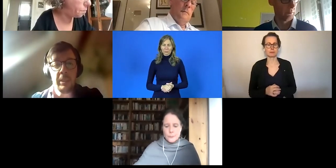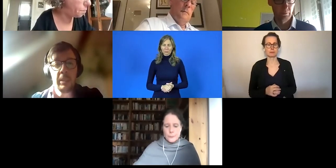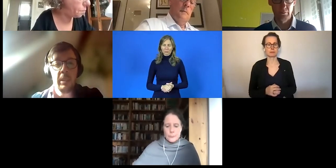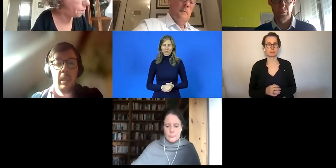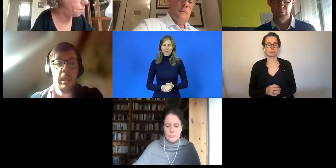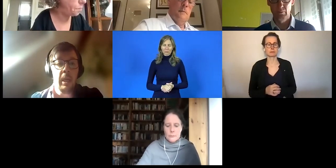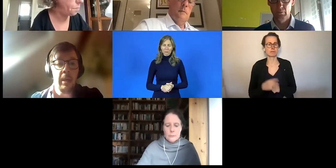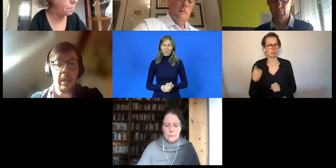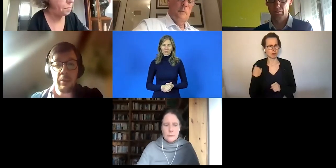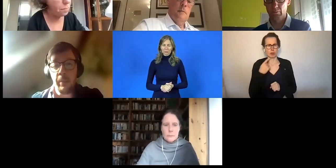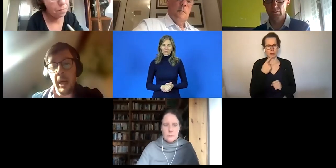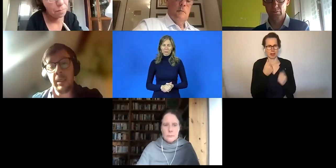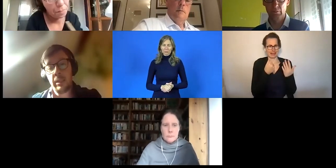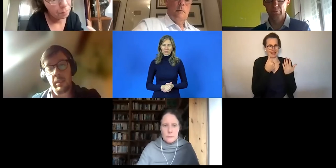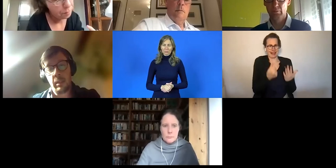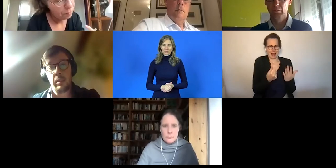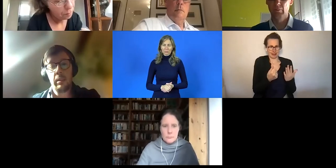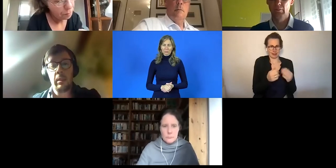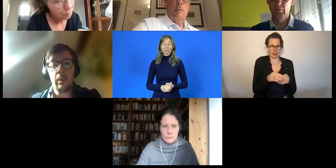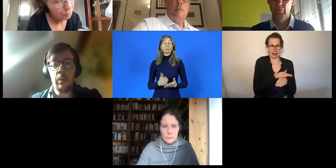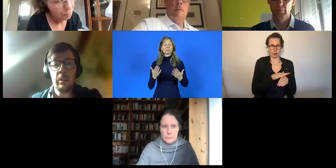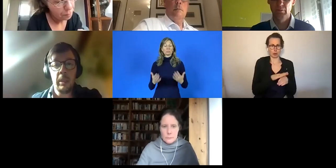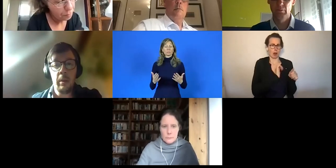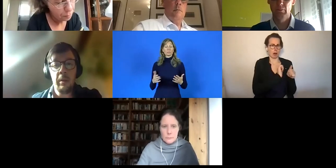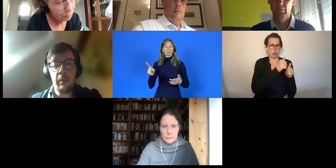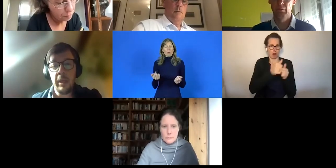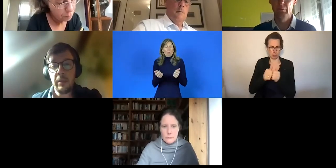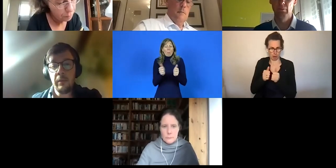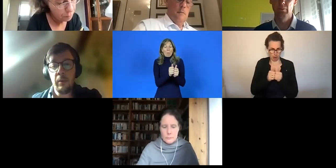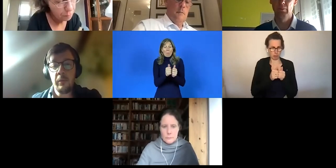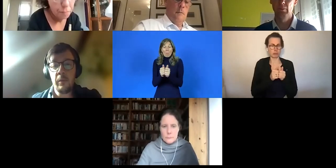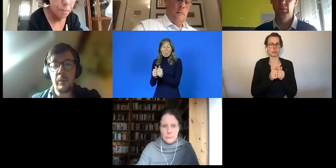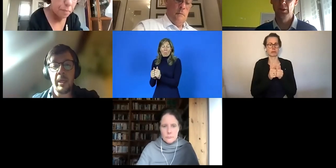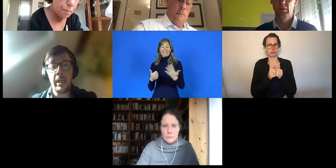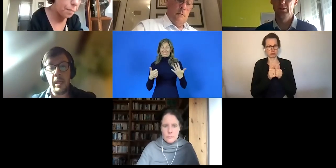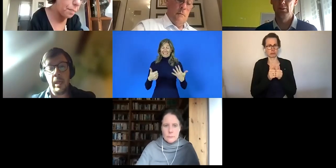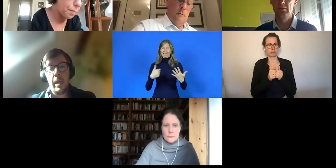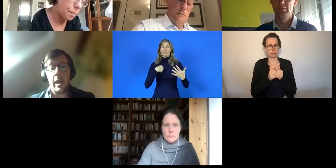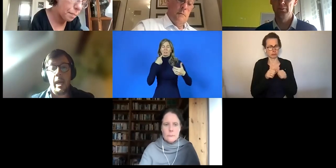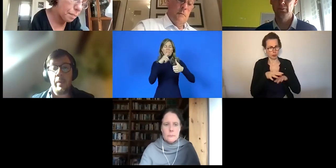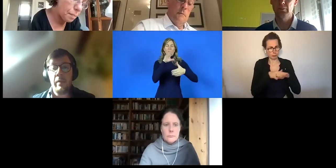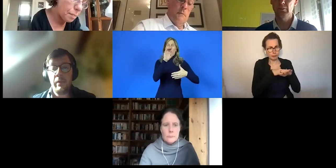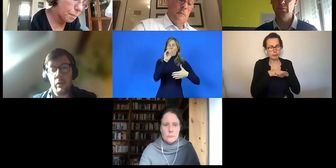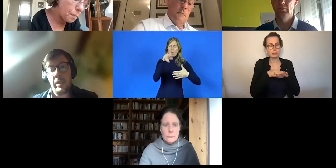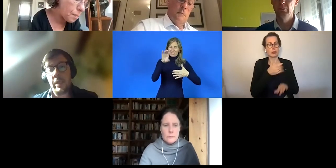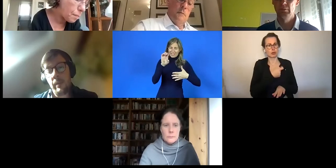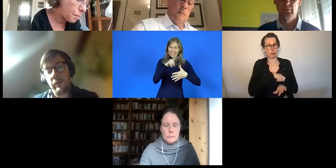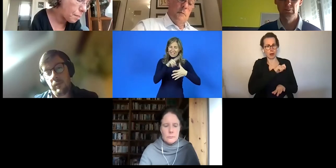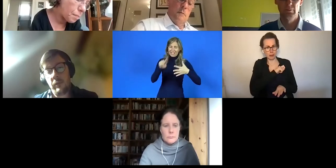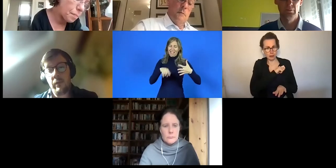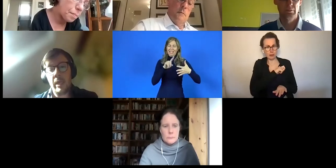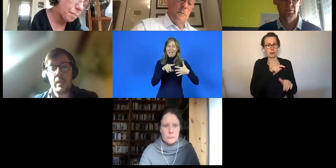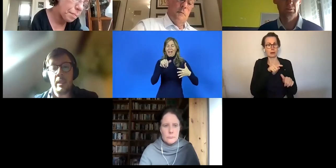Und wir sind, wie gesagt, eine Partnerschaft aus sechs nationalen Partnern. Die